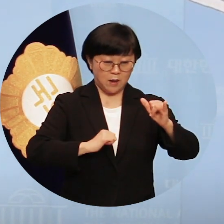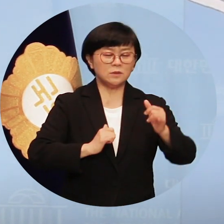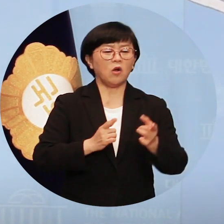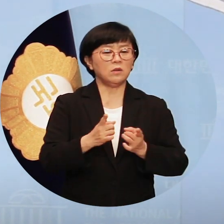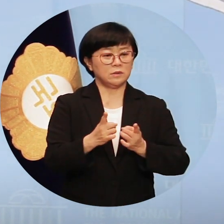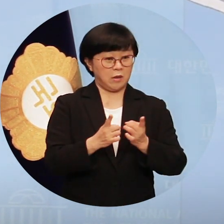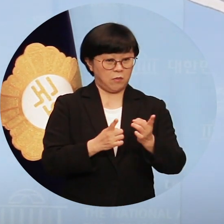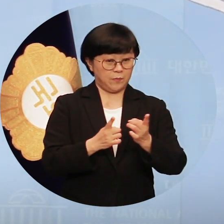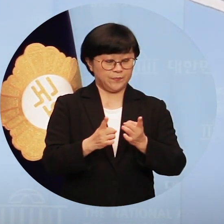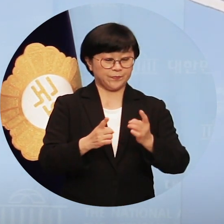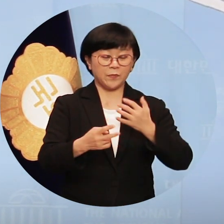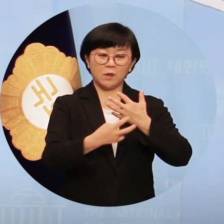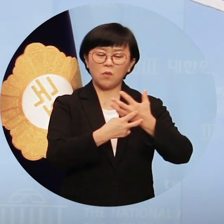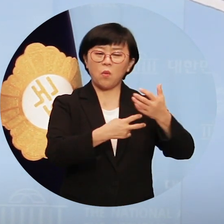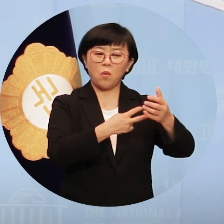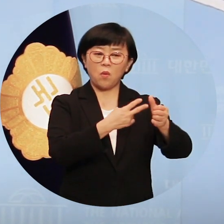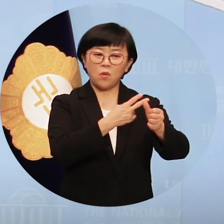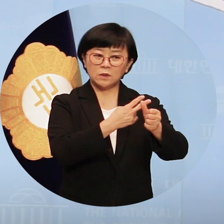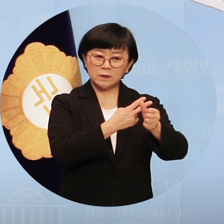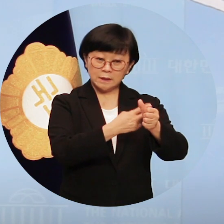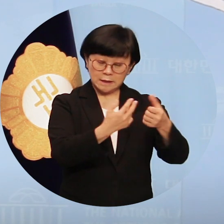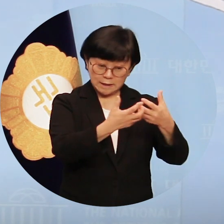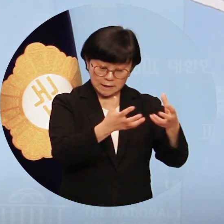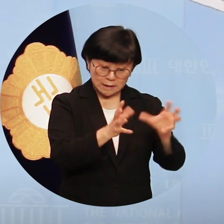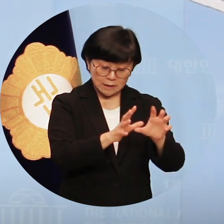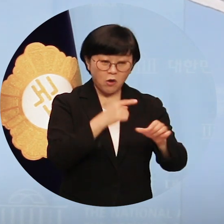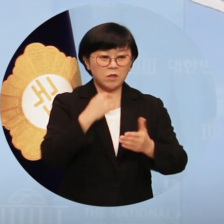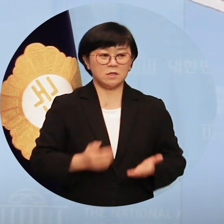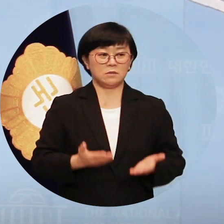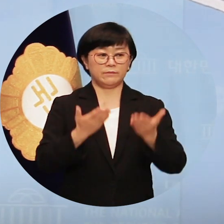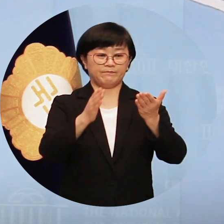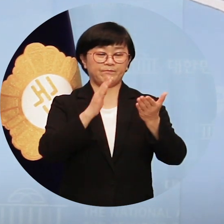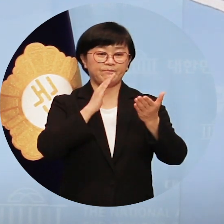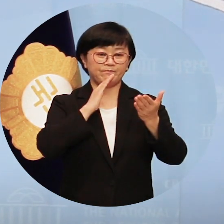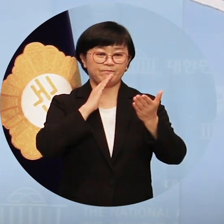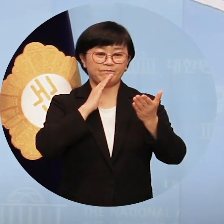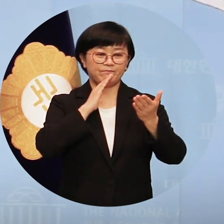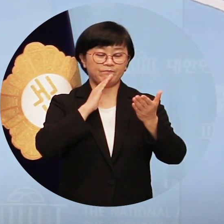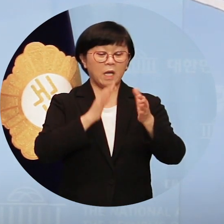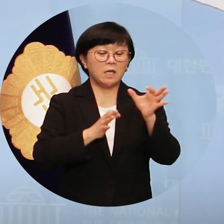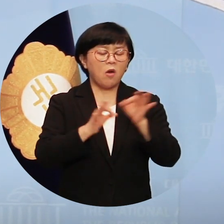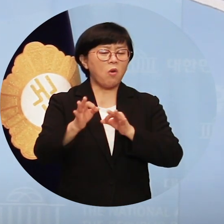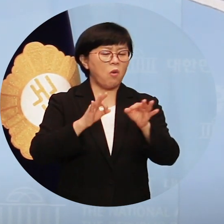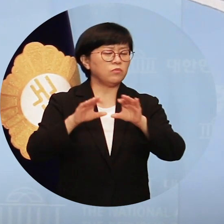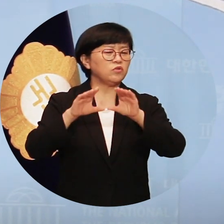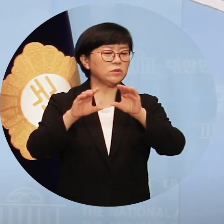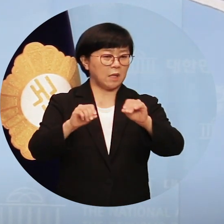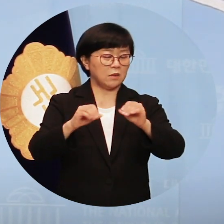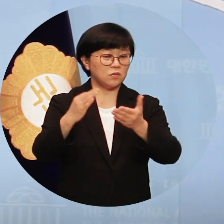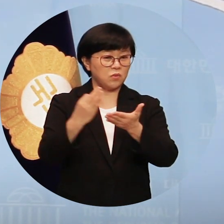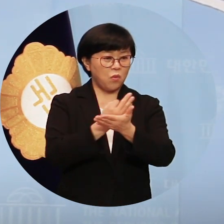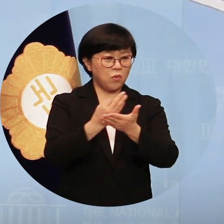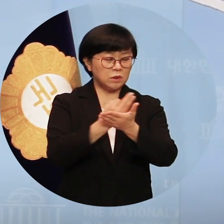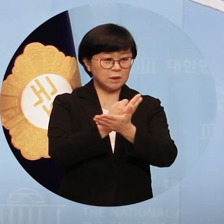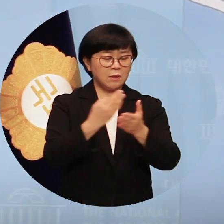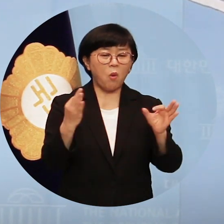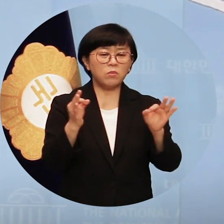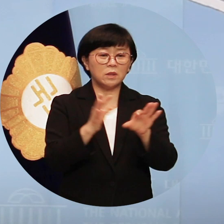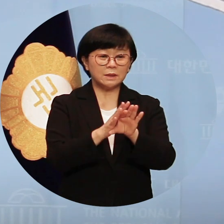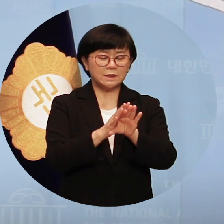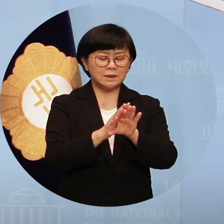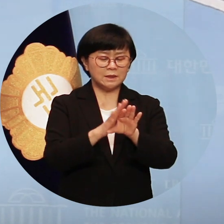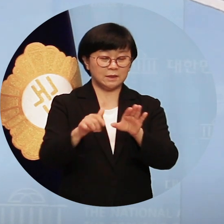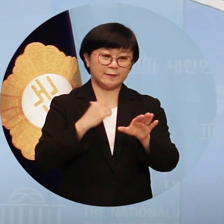의료진들의 헌신에 따른 것입니다만 무엇보다 영업 중단과 소득 단절을 온몸으로